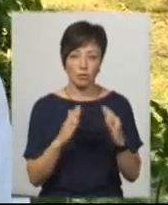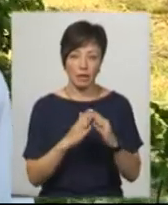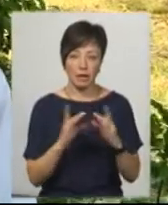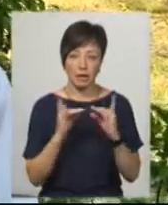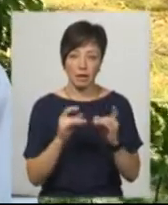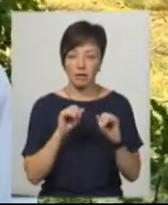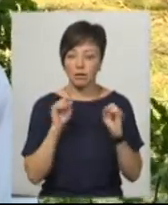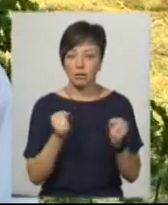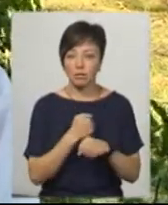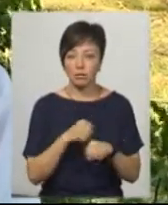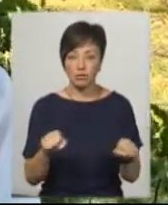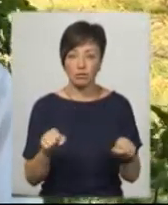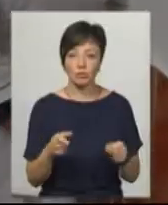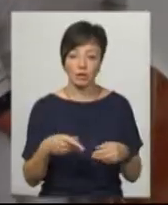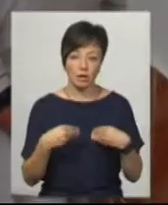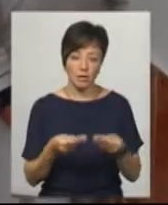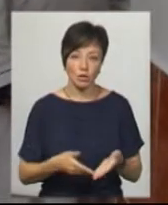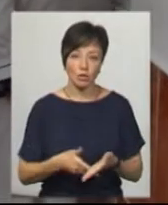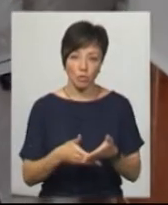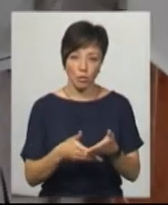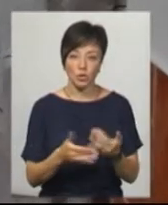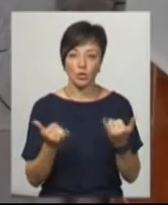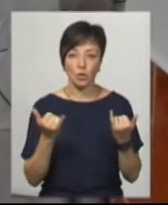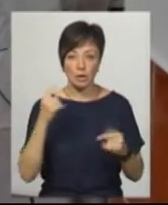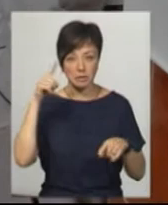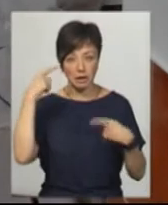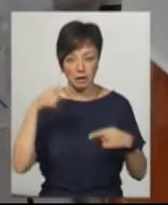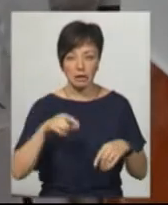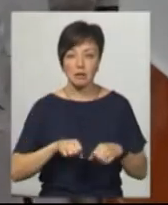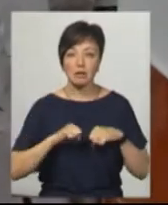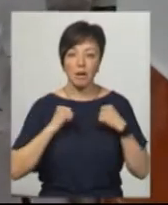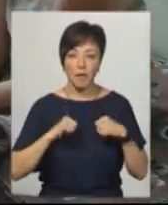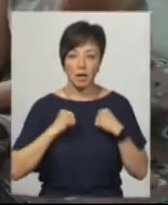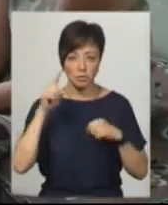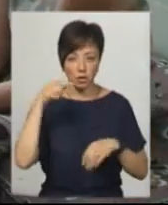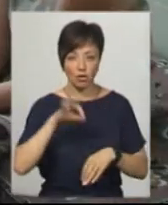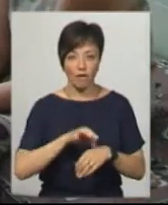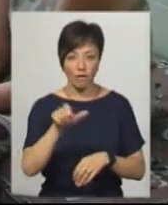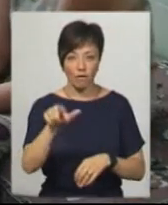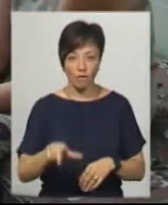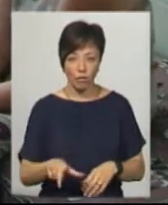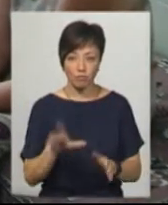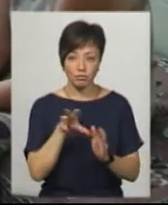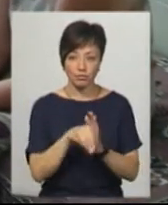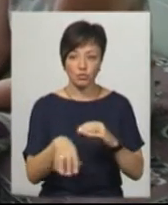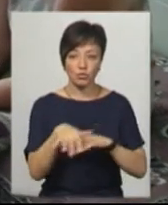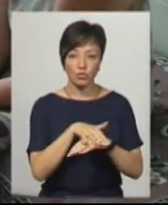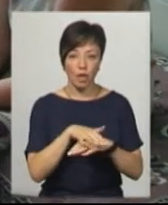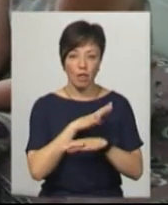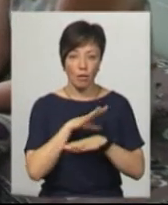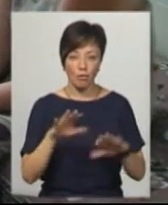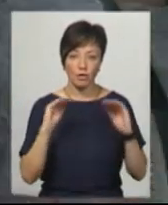треба надавати допомогу. Сьогодні психіатри намагаються, аби психічно хворий знаходився у соціумі, а не був